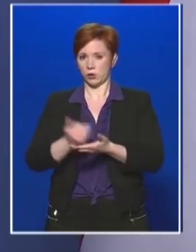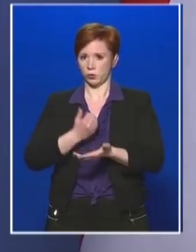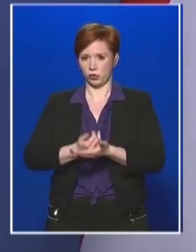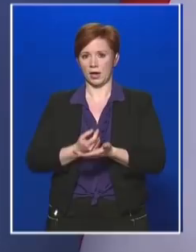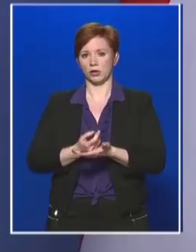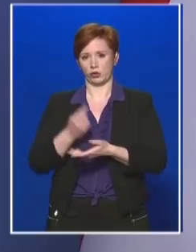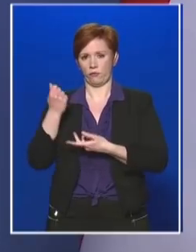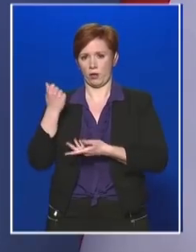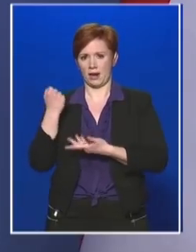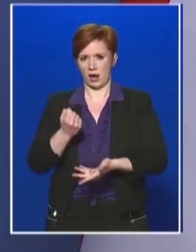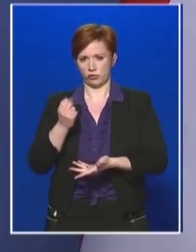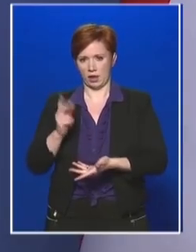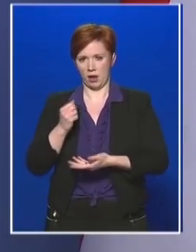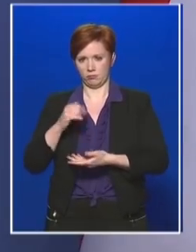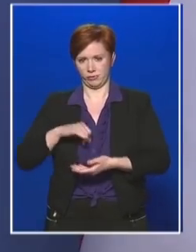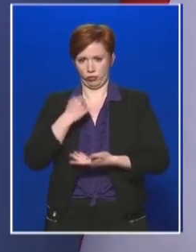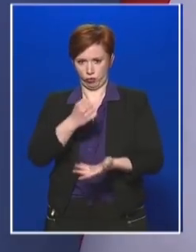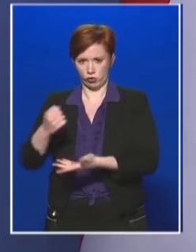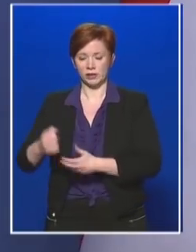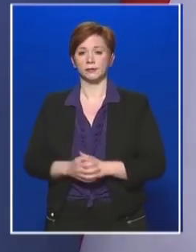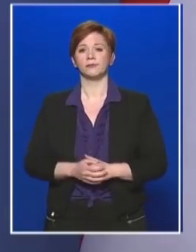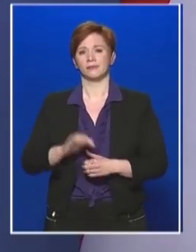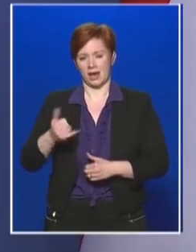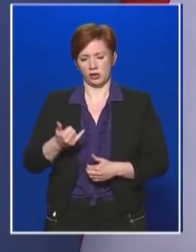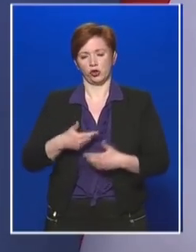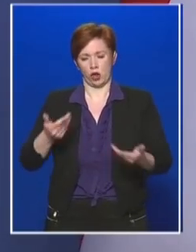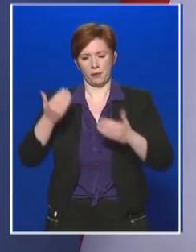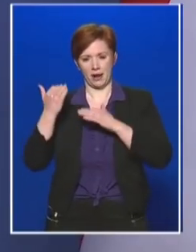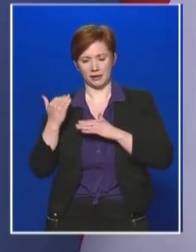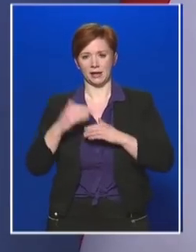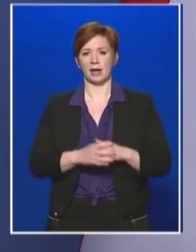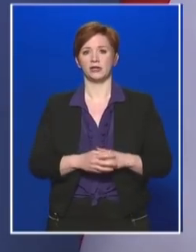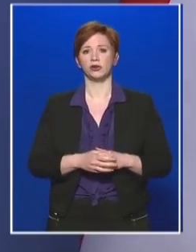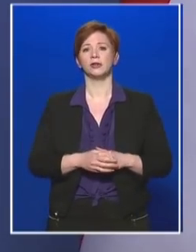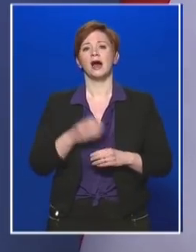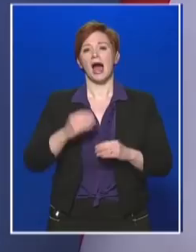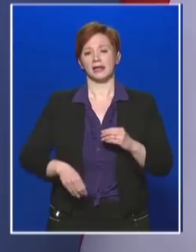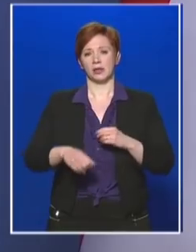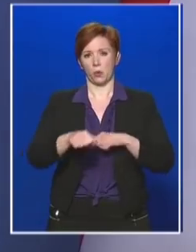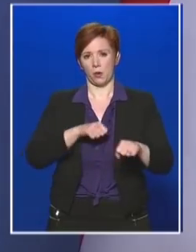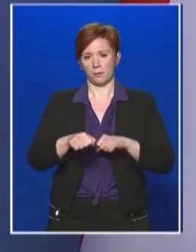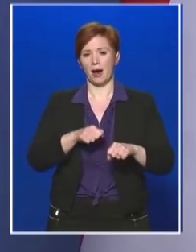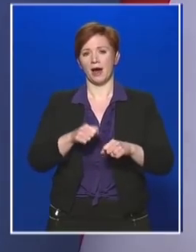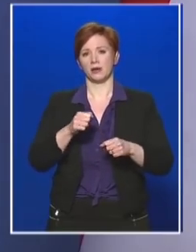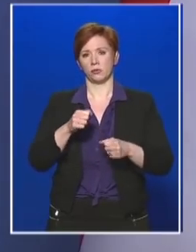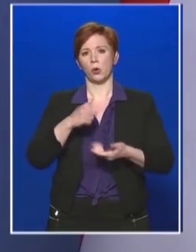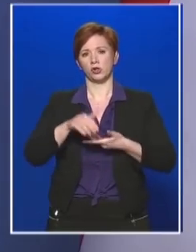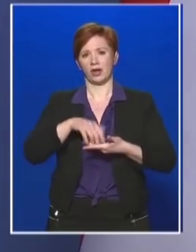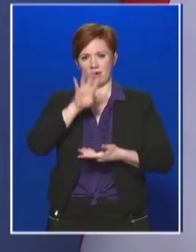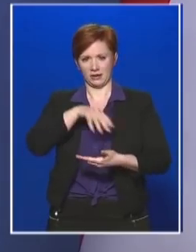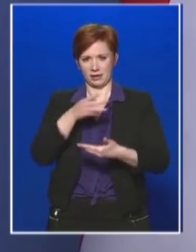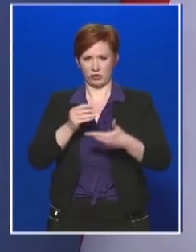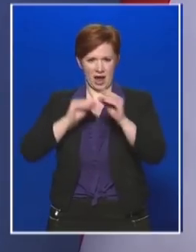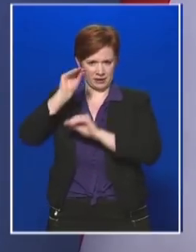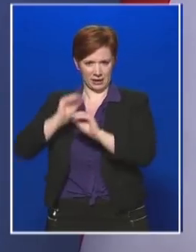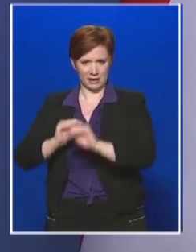Ez is óriási megterhelés, ezért a kormány a költségvetés alapvető átrendezéséről döntött. A járvány elleni